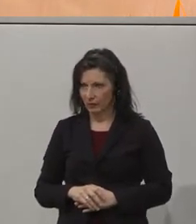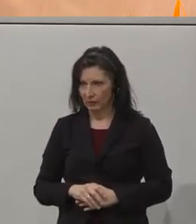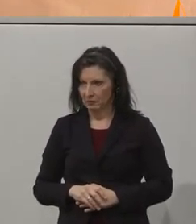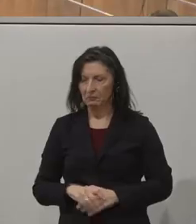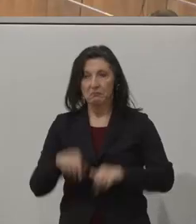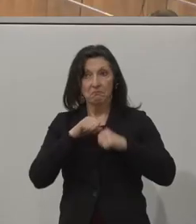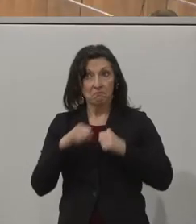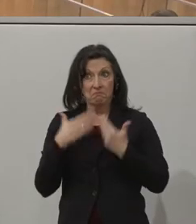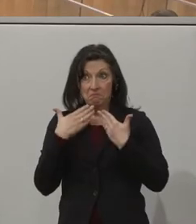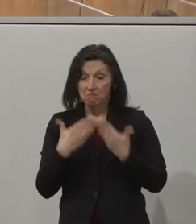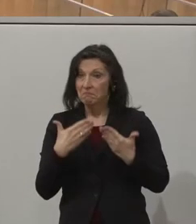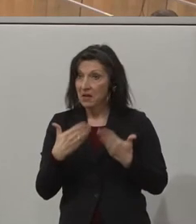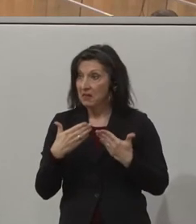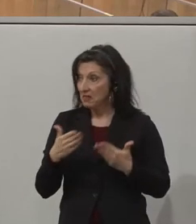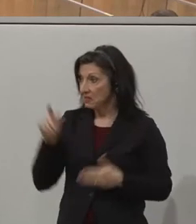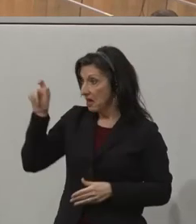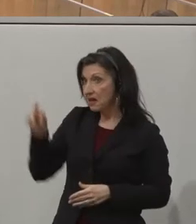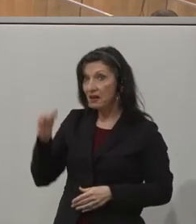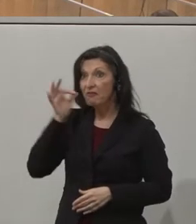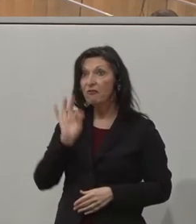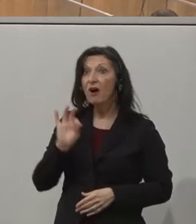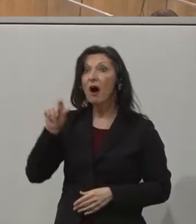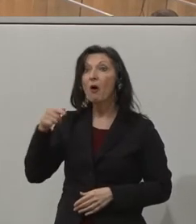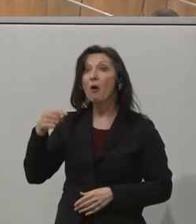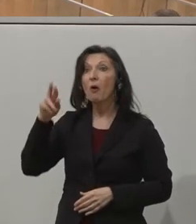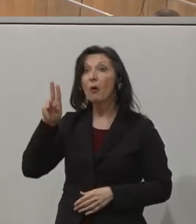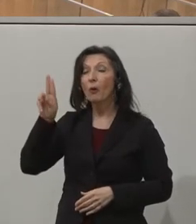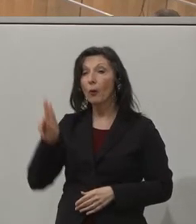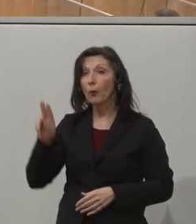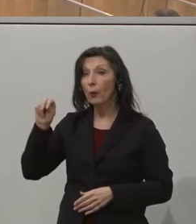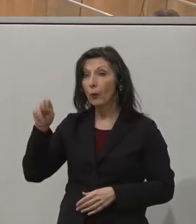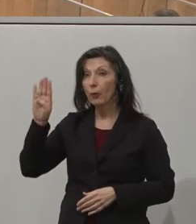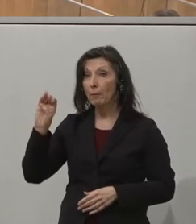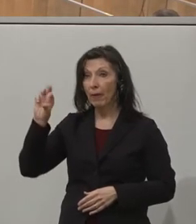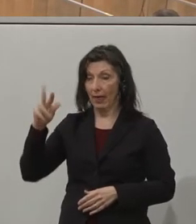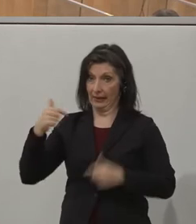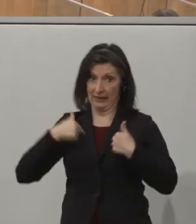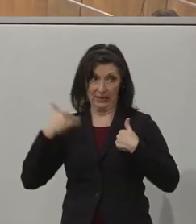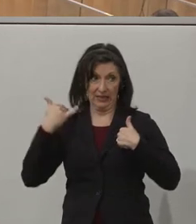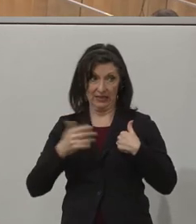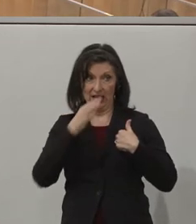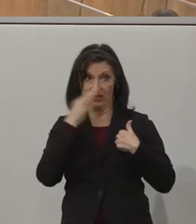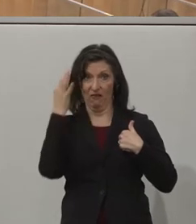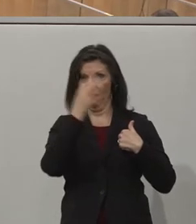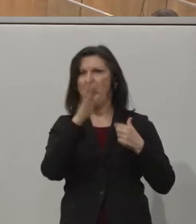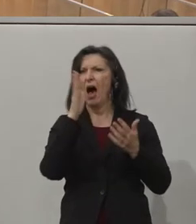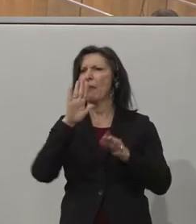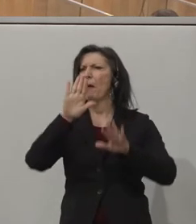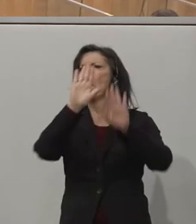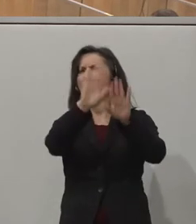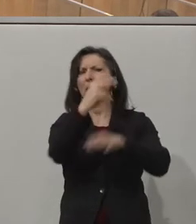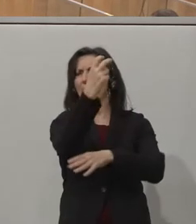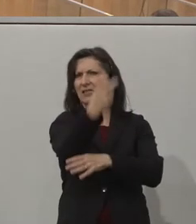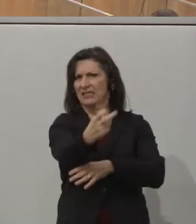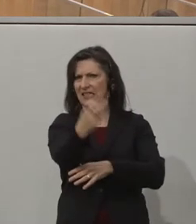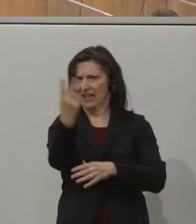Herzlichen Dank, Kira Grünberg, für die Frage. werde jetzt meine Frage vom Platz gleich stellen, damit alle, die zuschauen und mich jetzt